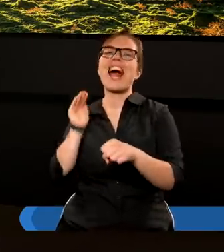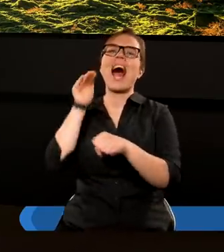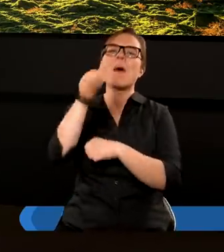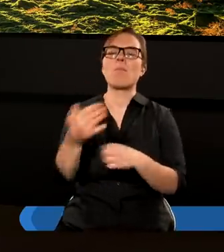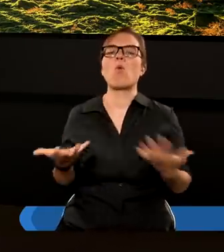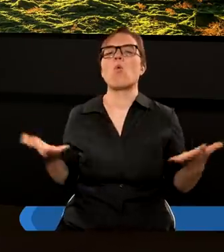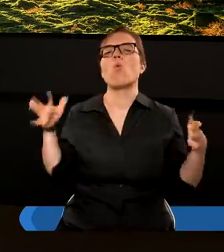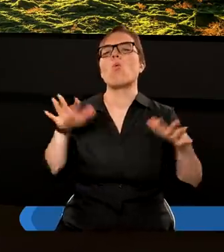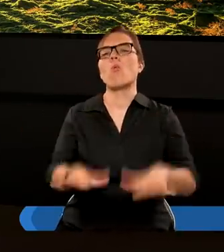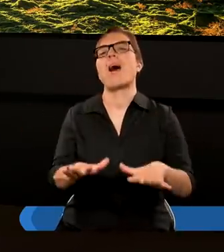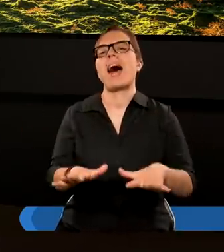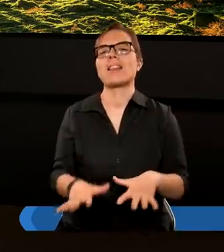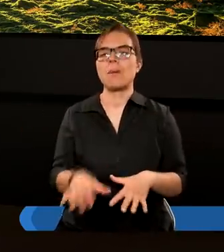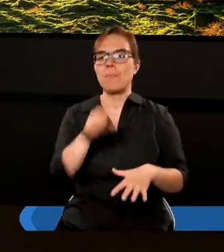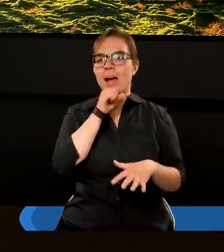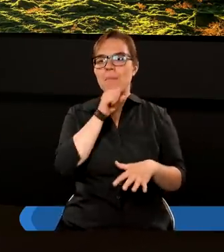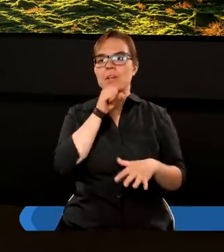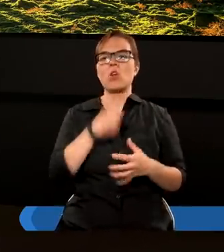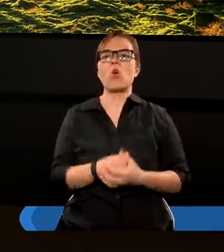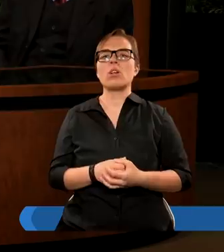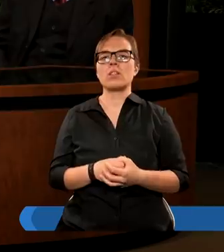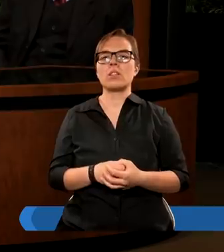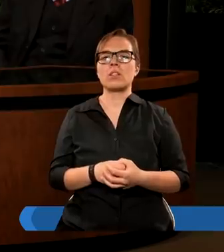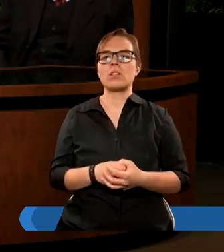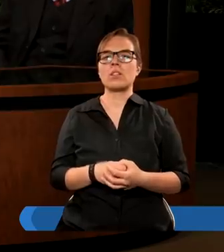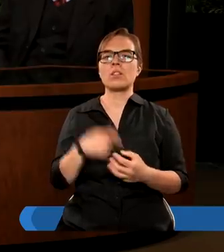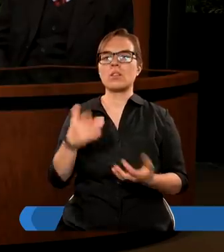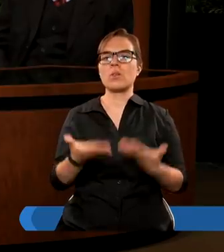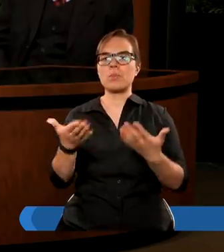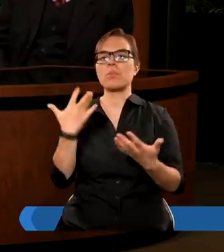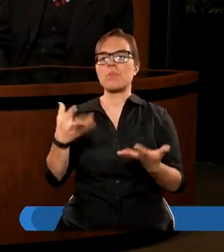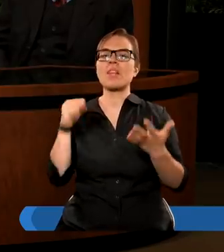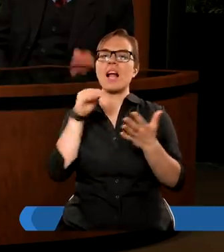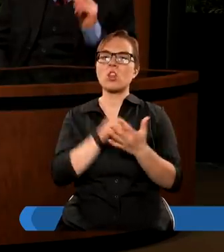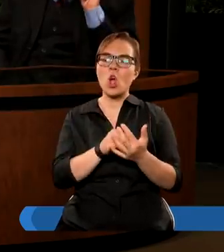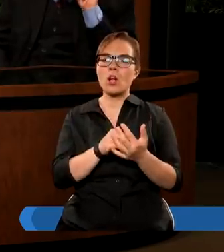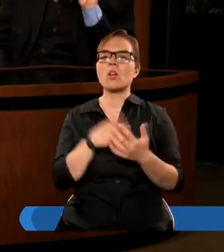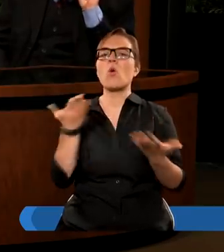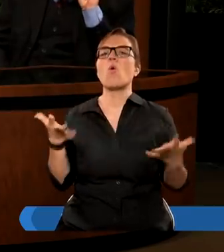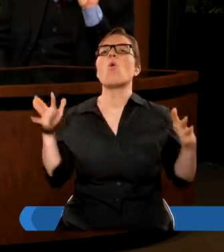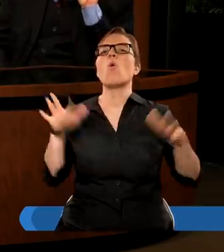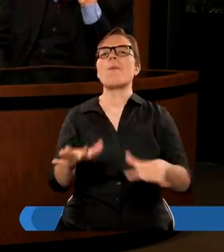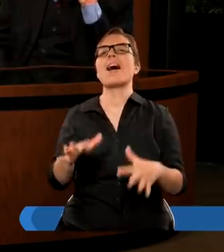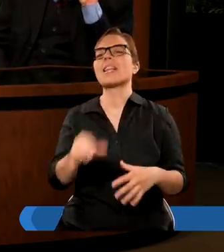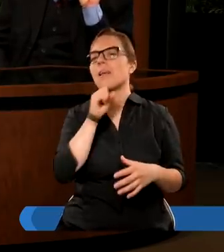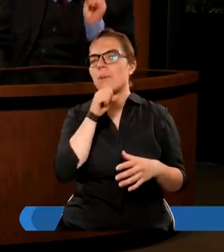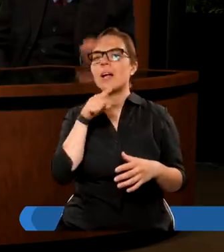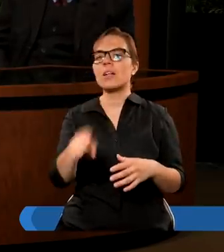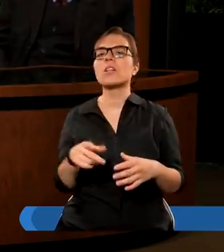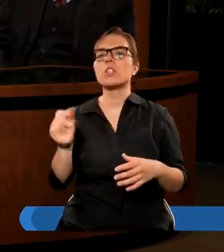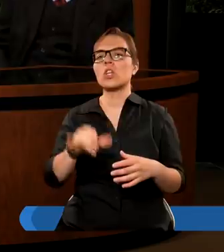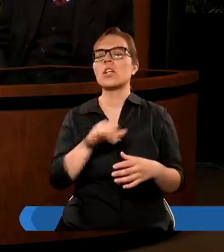upadł, upadł Babilon. Proszę. Może warto jeszcze dodać, że upadek Babilonu tego